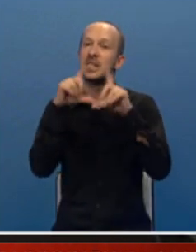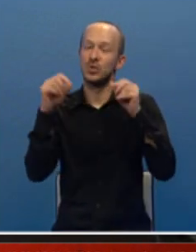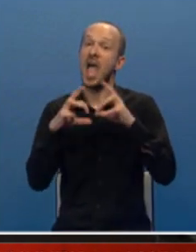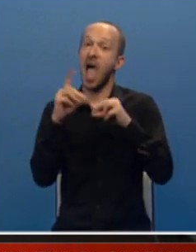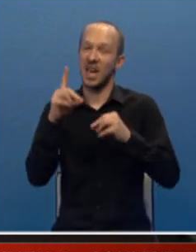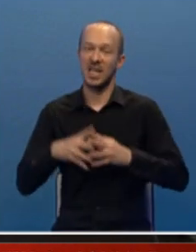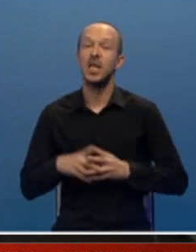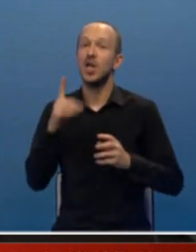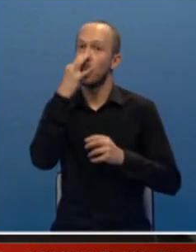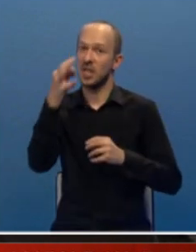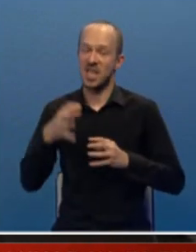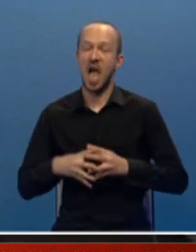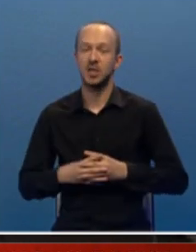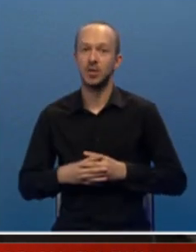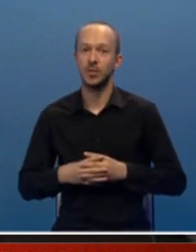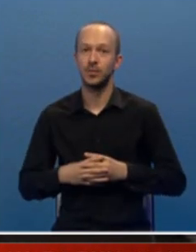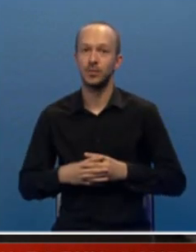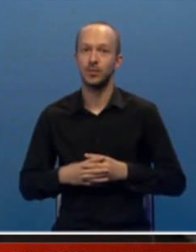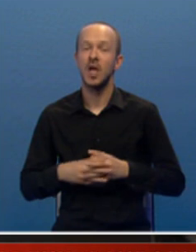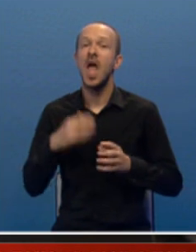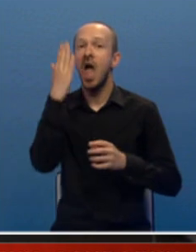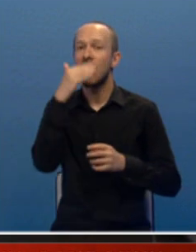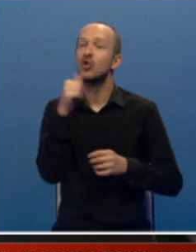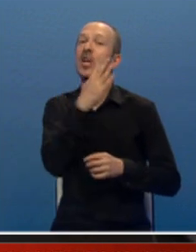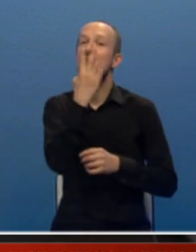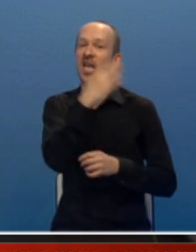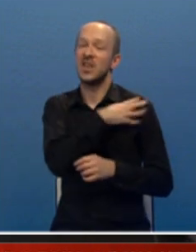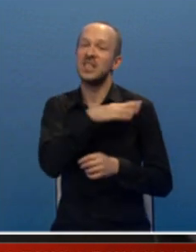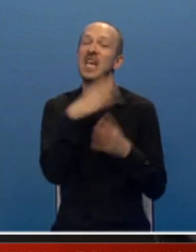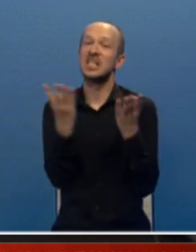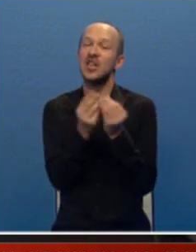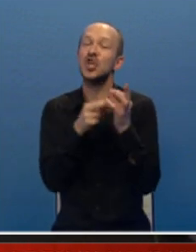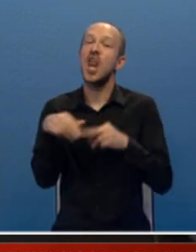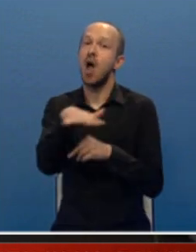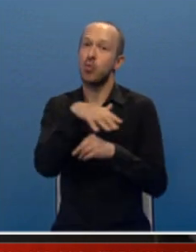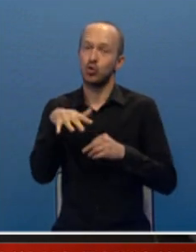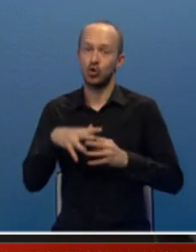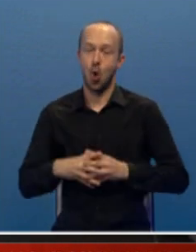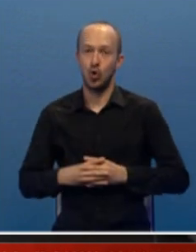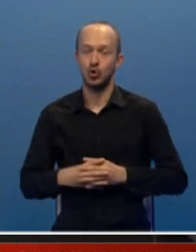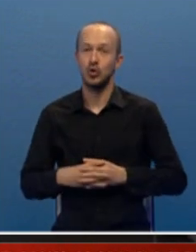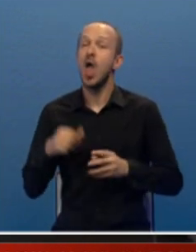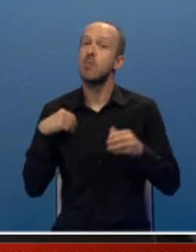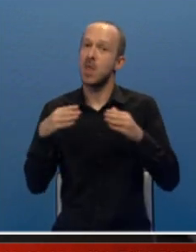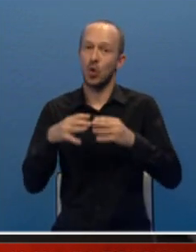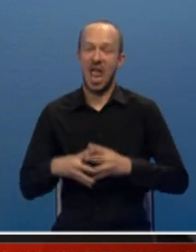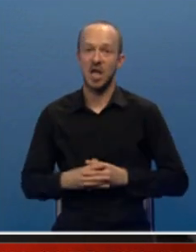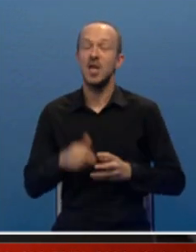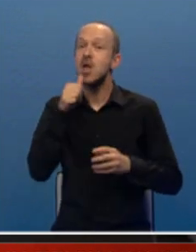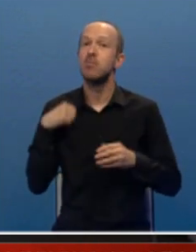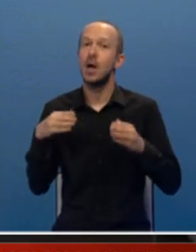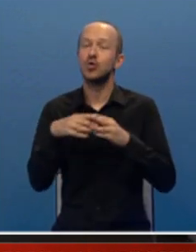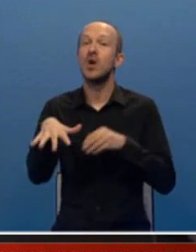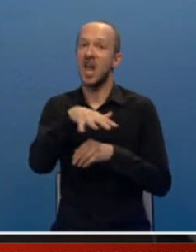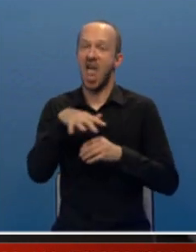ali i pitanja katoličke i hrvatske zajednice na području Banja Luke i Banja Žboja